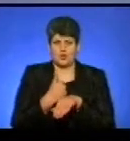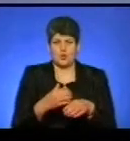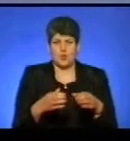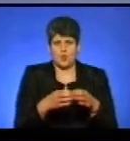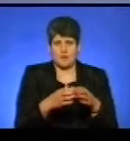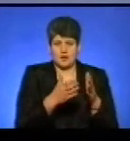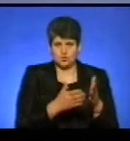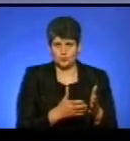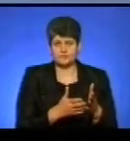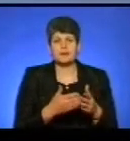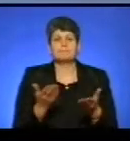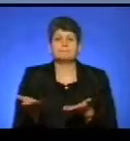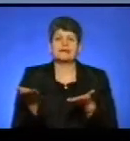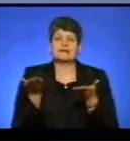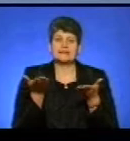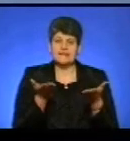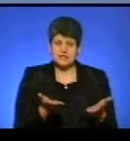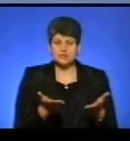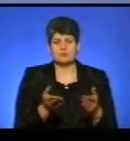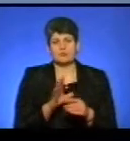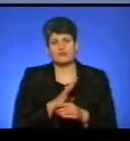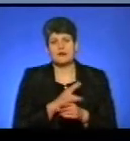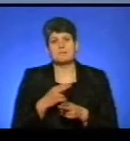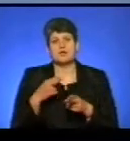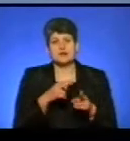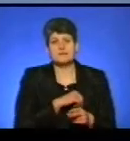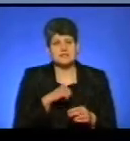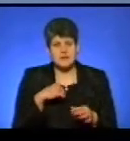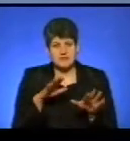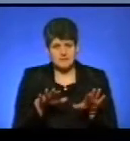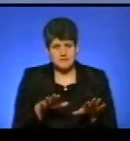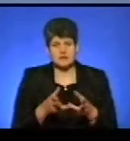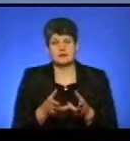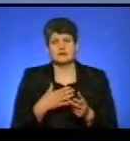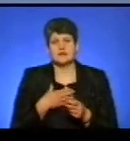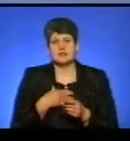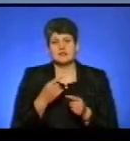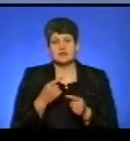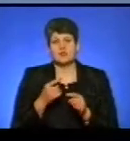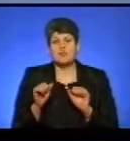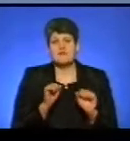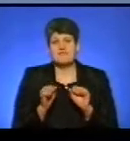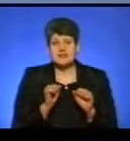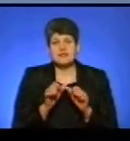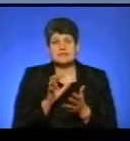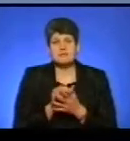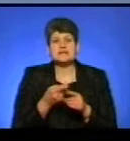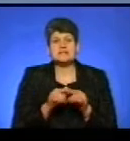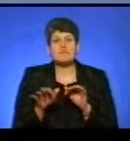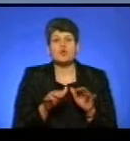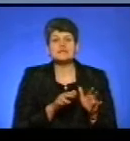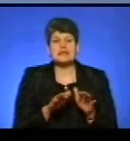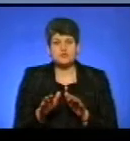ми кличемо, ну, не кличемо, а навіть деколи приїжджаємо самі на місця, наші відповідні управління, які займаються тим процесом,